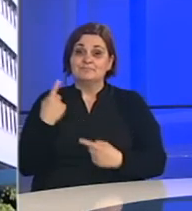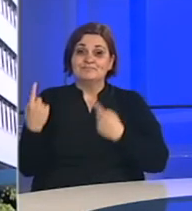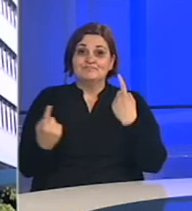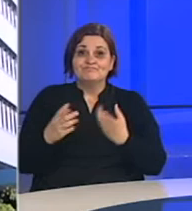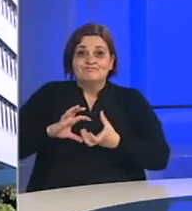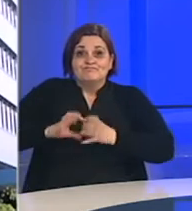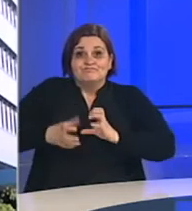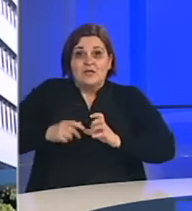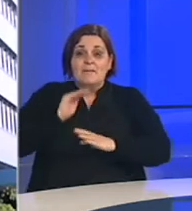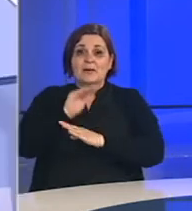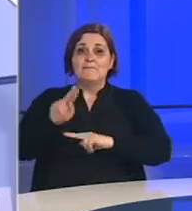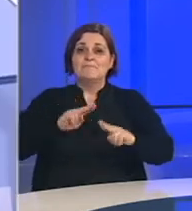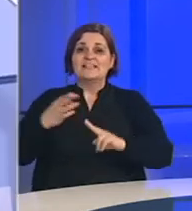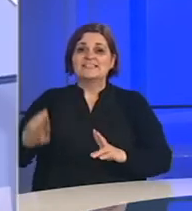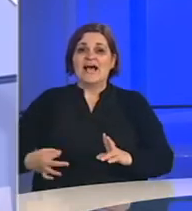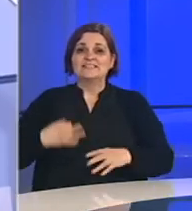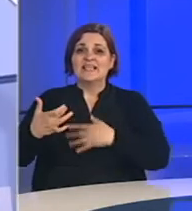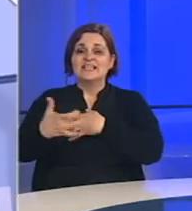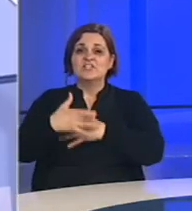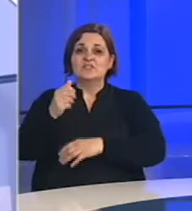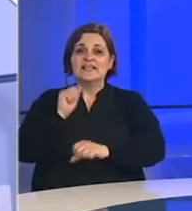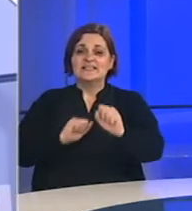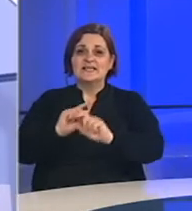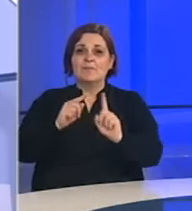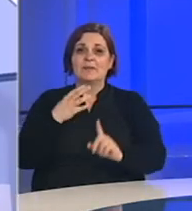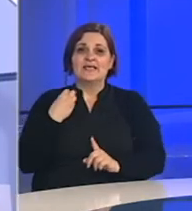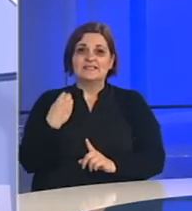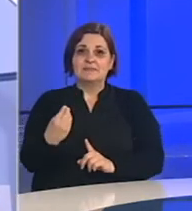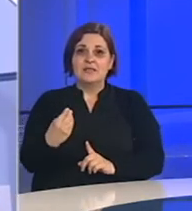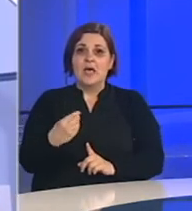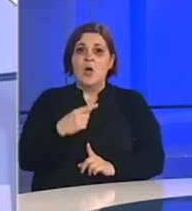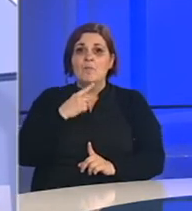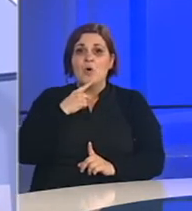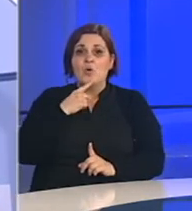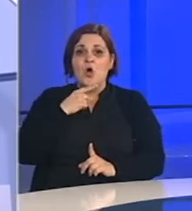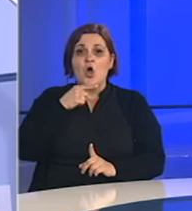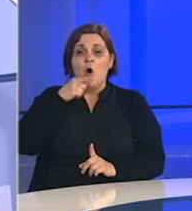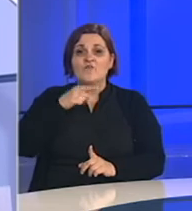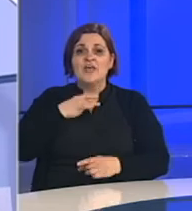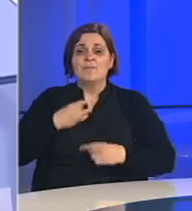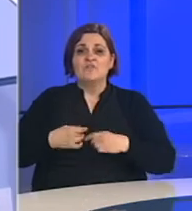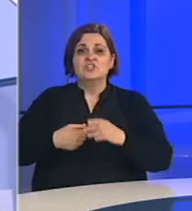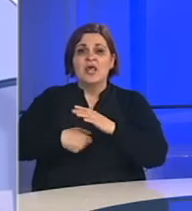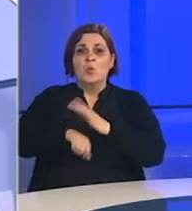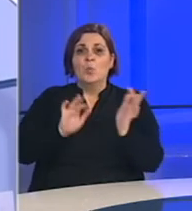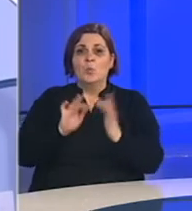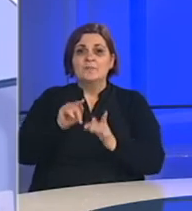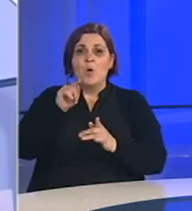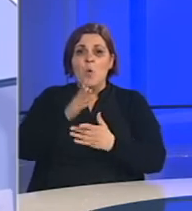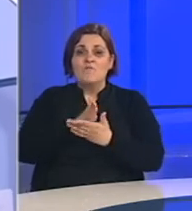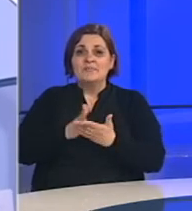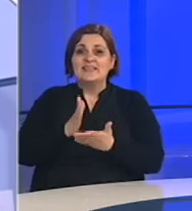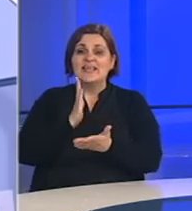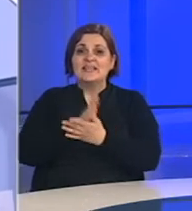situacija je zakomplikovana preporukom Ministarstva zdravlja i socijalne zaštite Republike Srpske po kojoj bi odigravanje profesionalnih utakmica u ovom